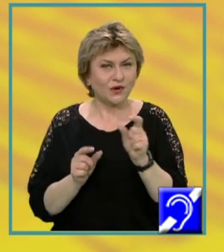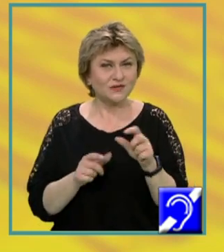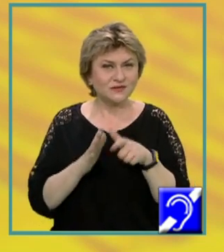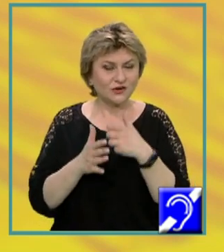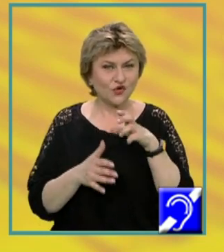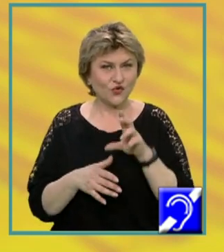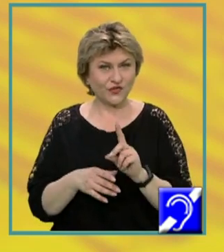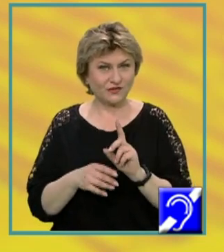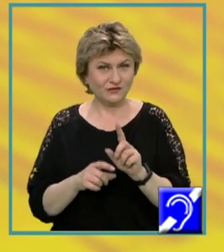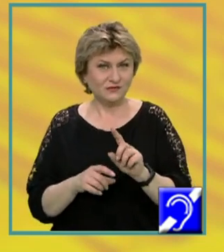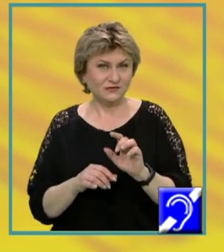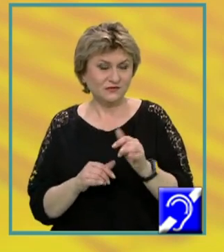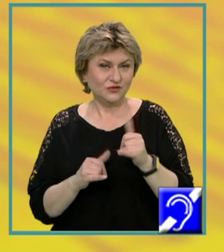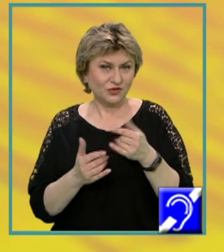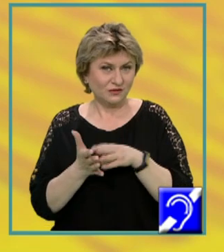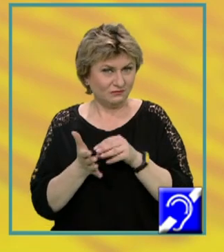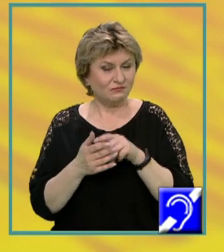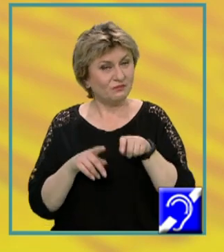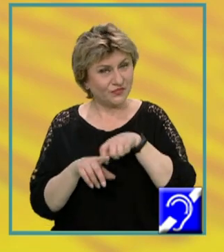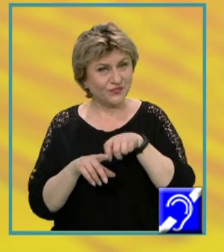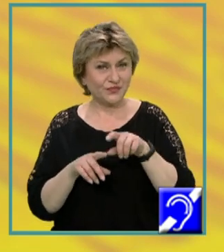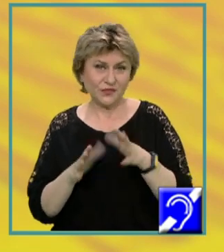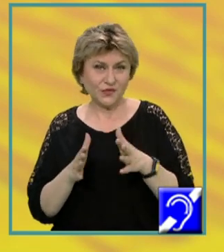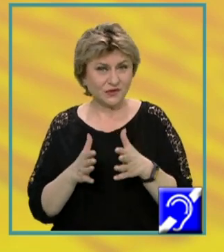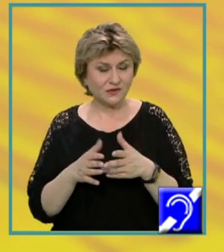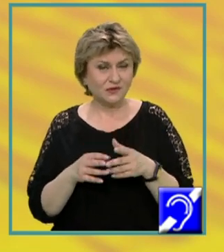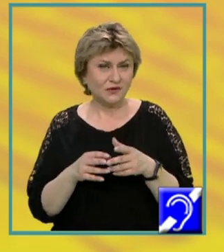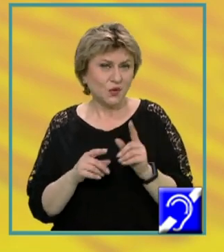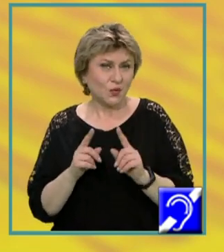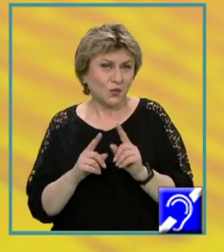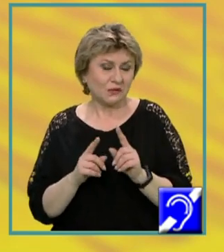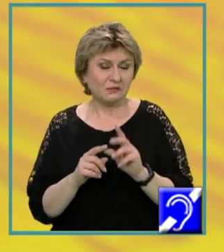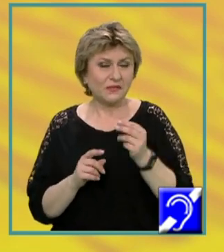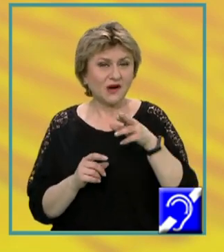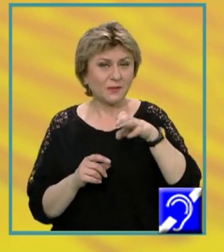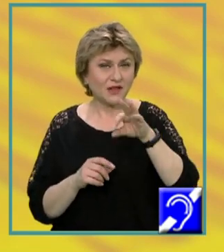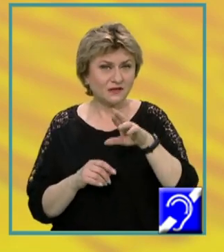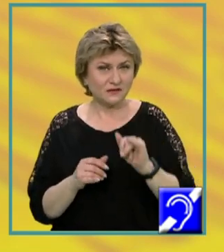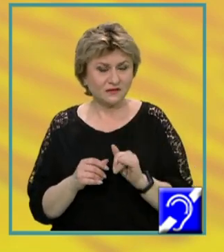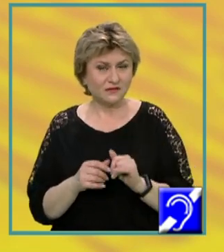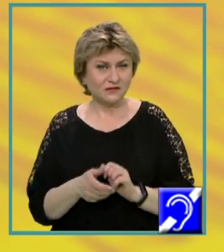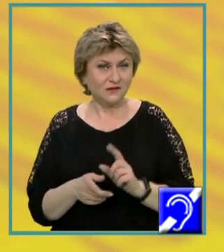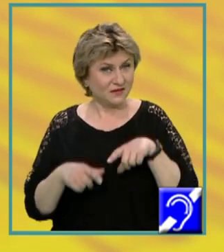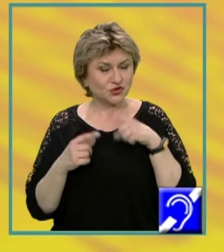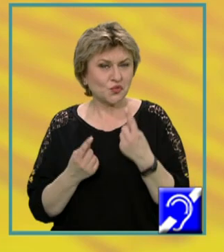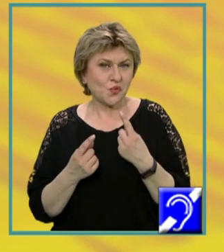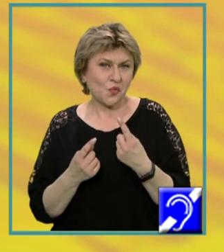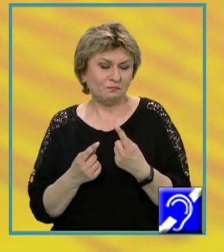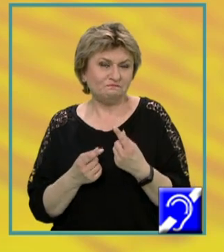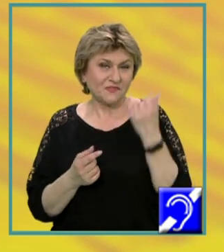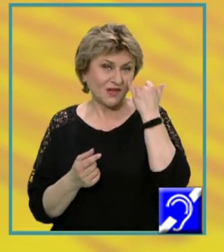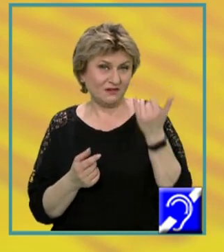a le copia modificând eventual anumiți parametrii este o strategie